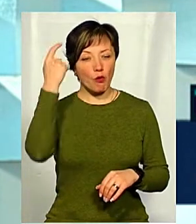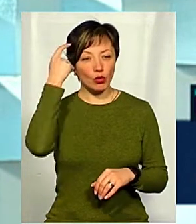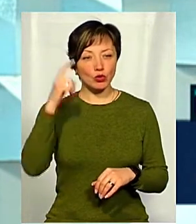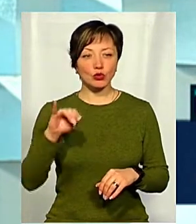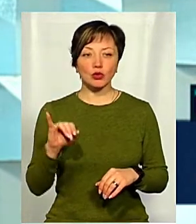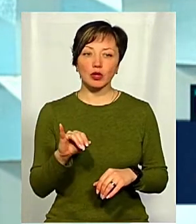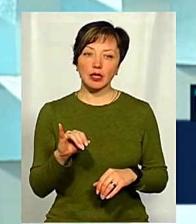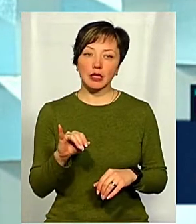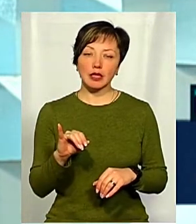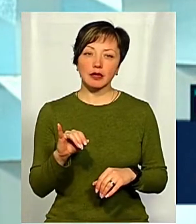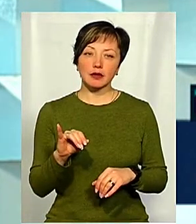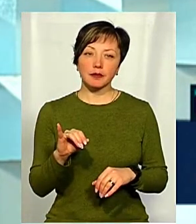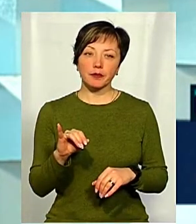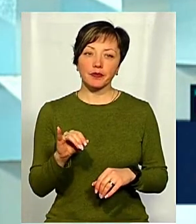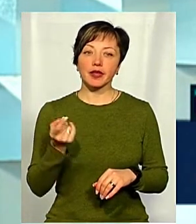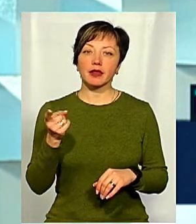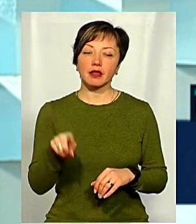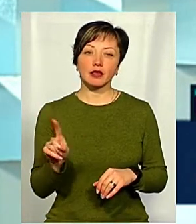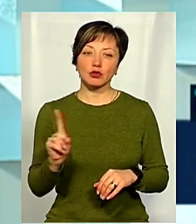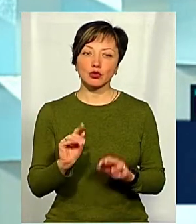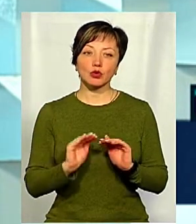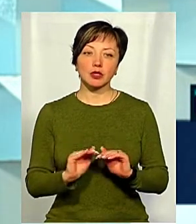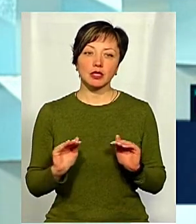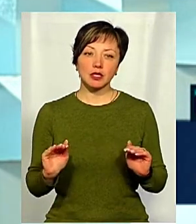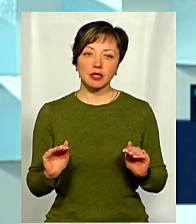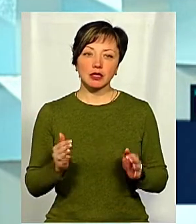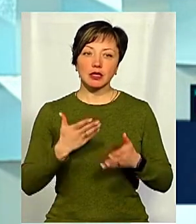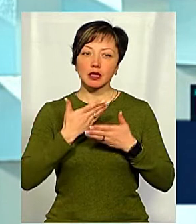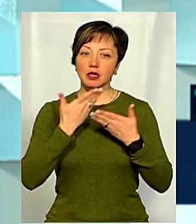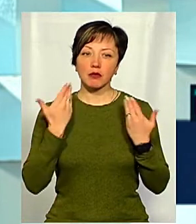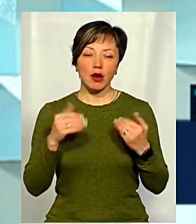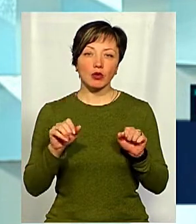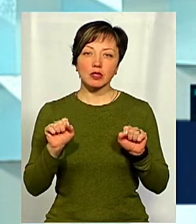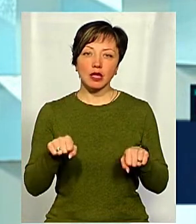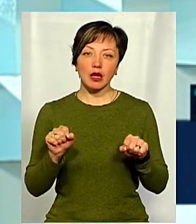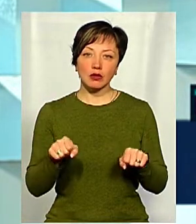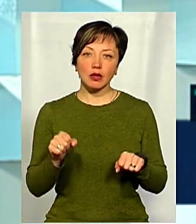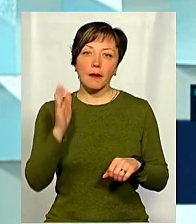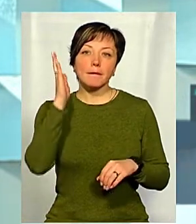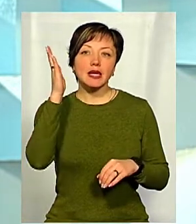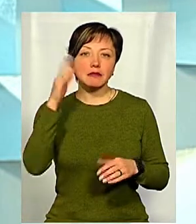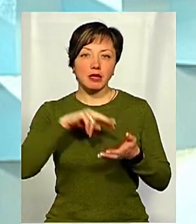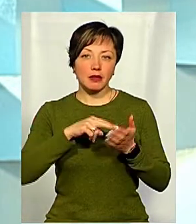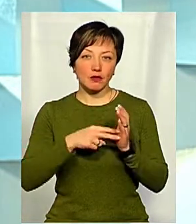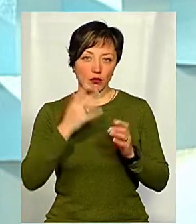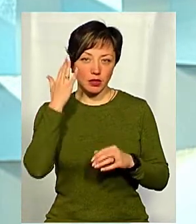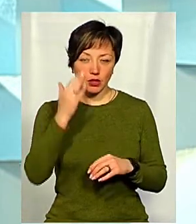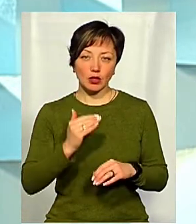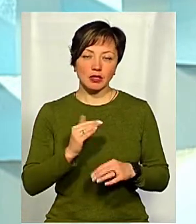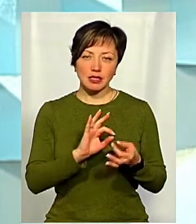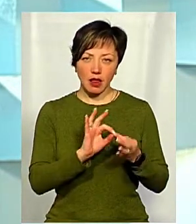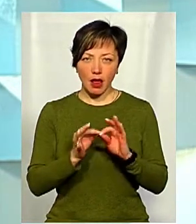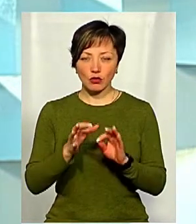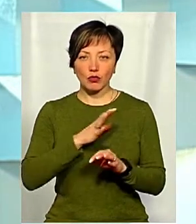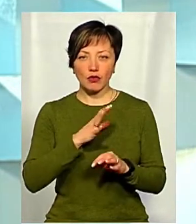безпосередньо те, що діти не мають здатності взагалі перспективного мислення. Тобто, їм досить